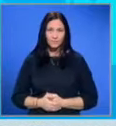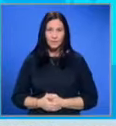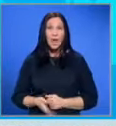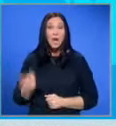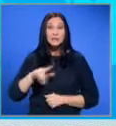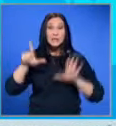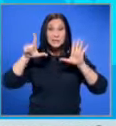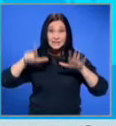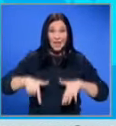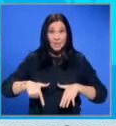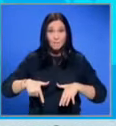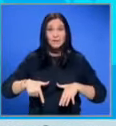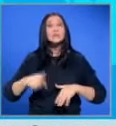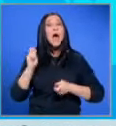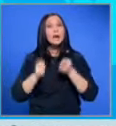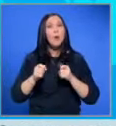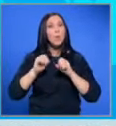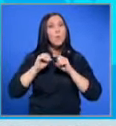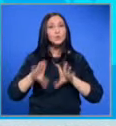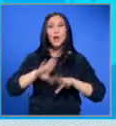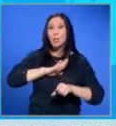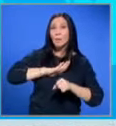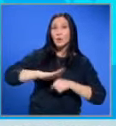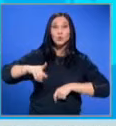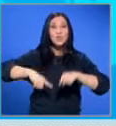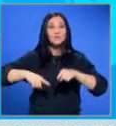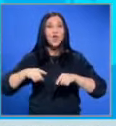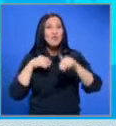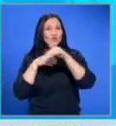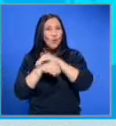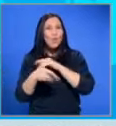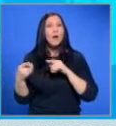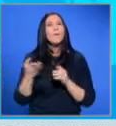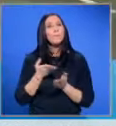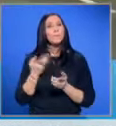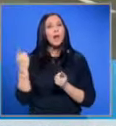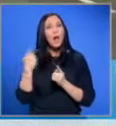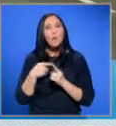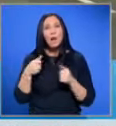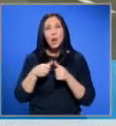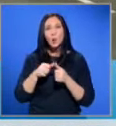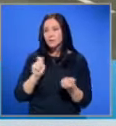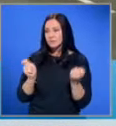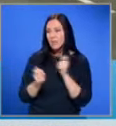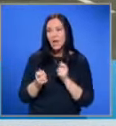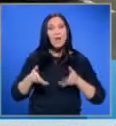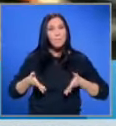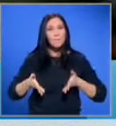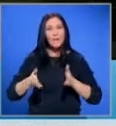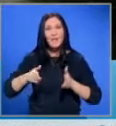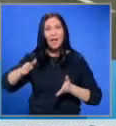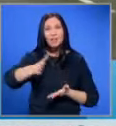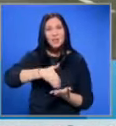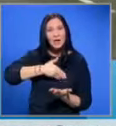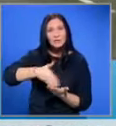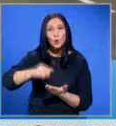След 7 месеца ремонт пузнаха изцяло задвижение тунела към Люлин. Подменена е пътната настилка, осветлението